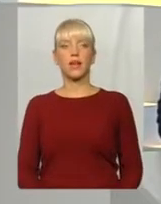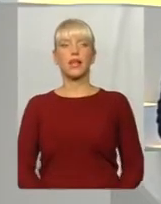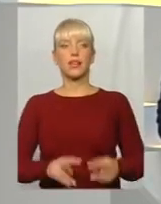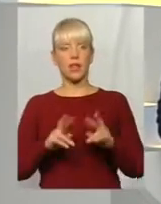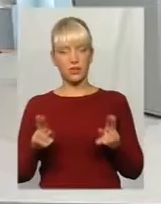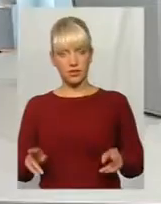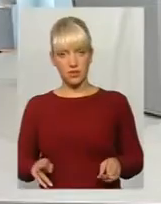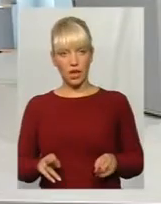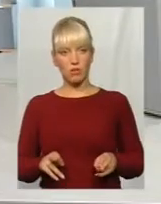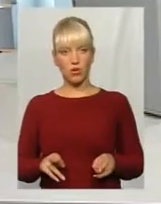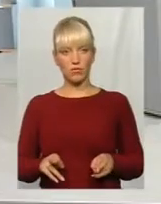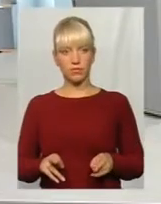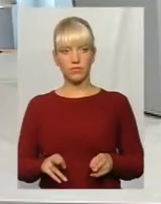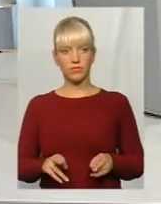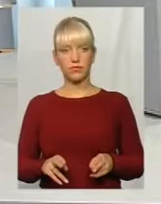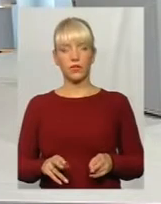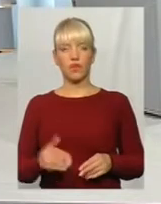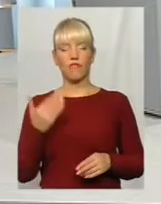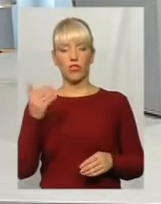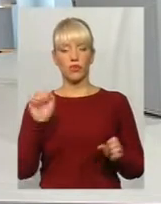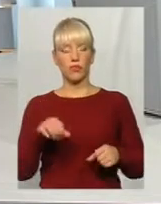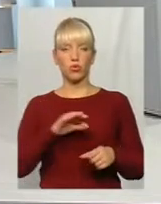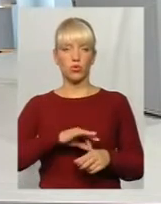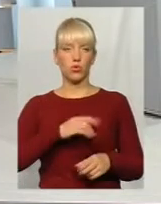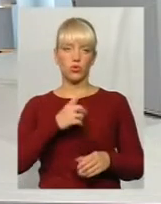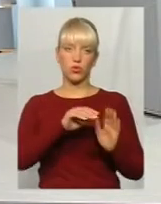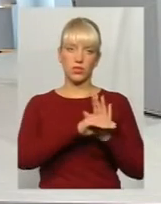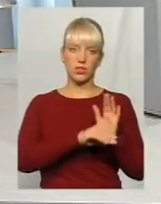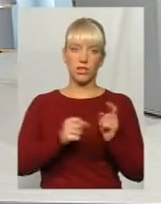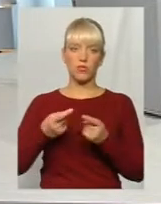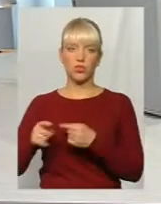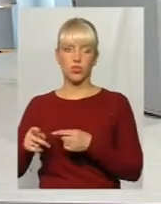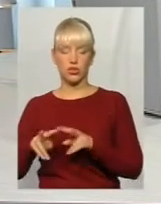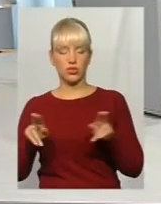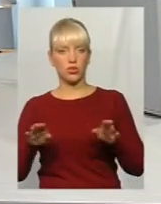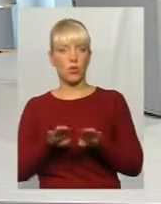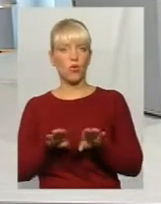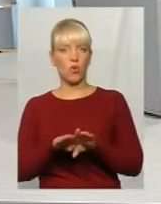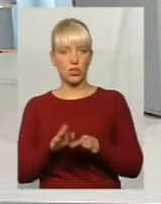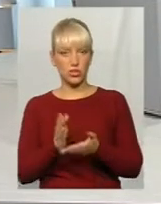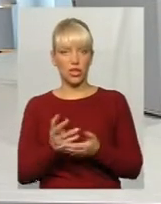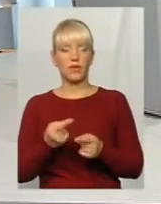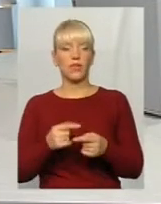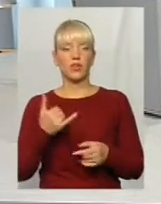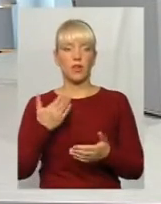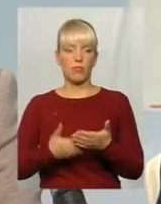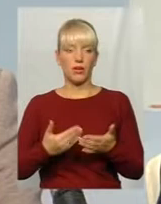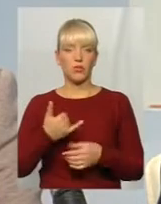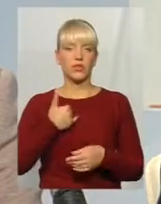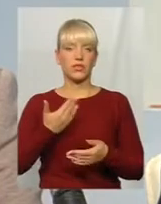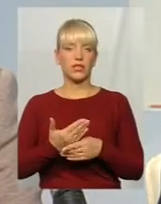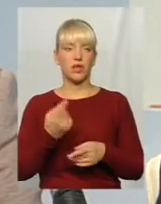вони можуть користуватися одною системою і іншою. Вони дуже схожі. Наприклад, в нас вже є, ми знаємо,